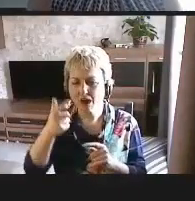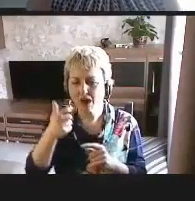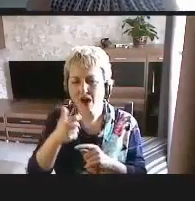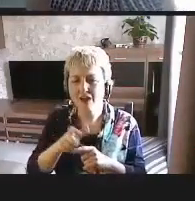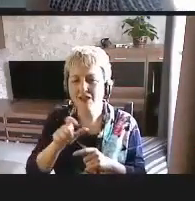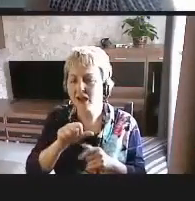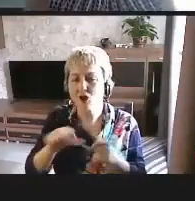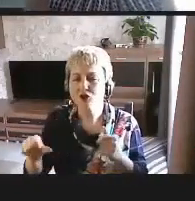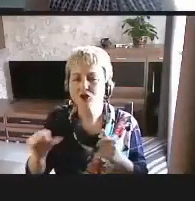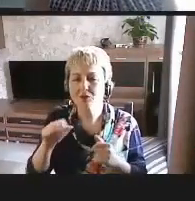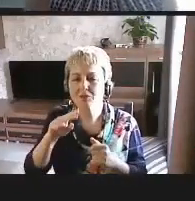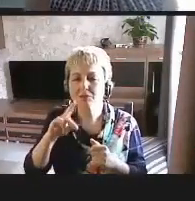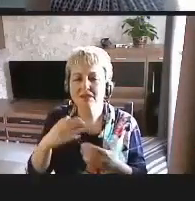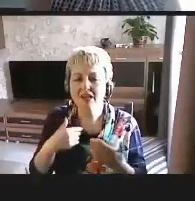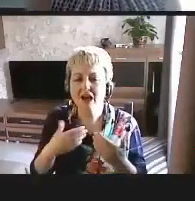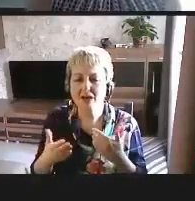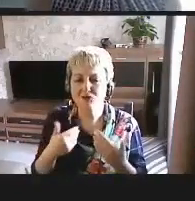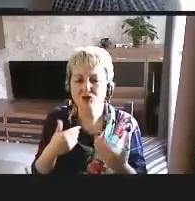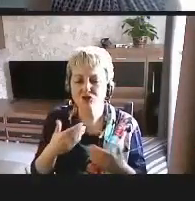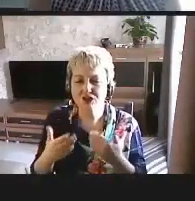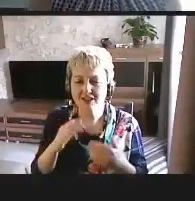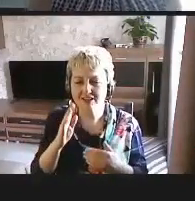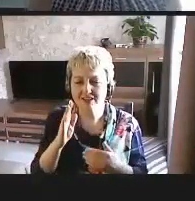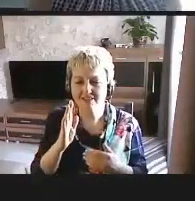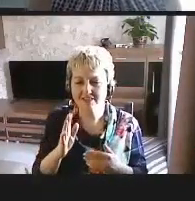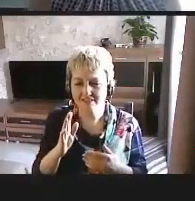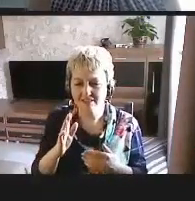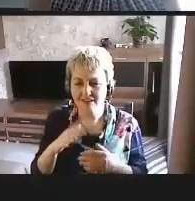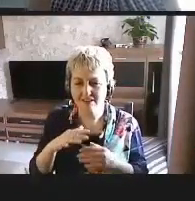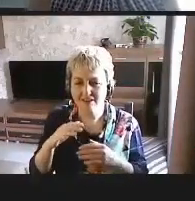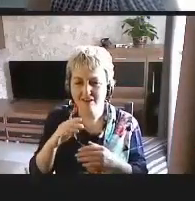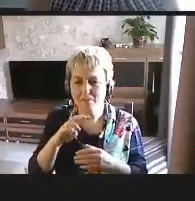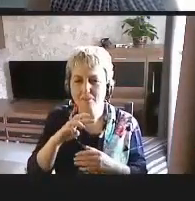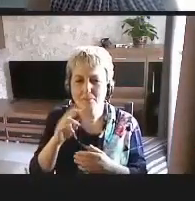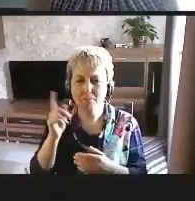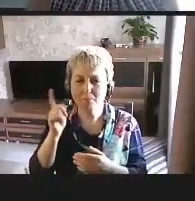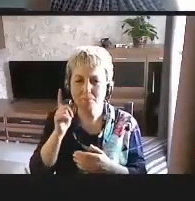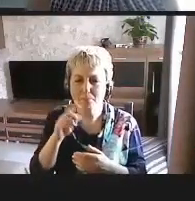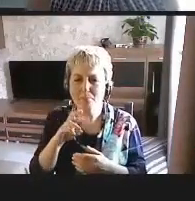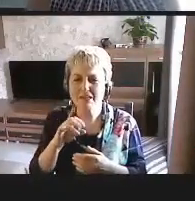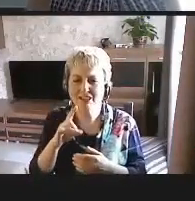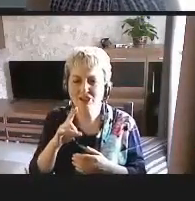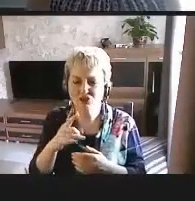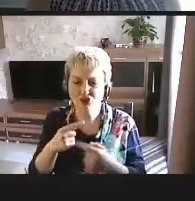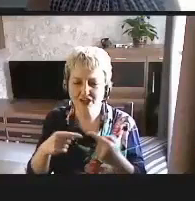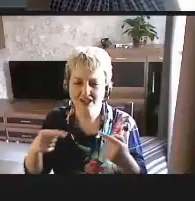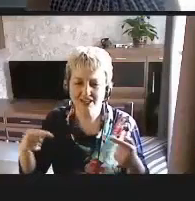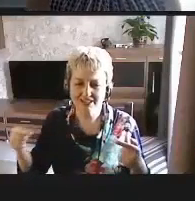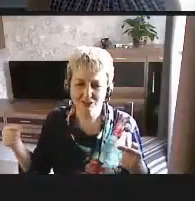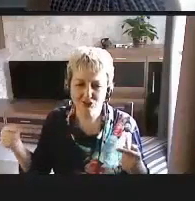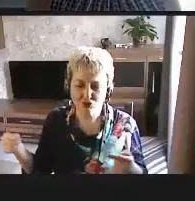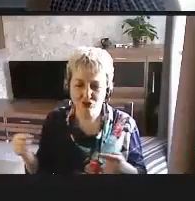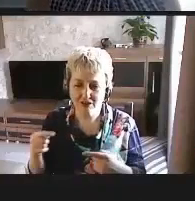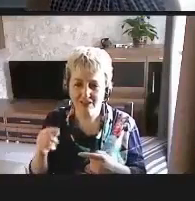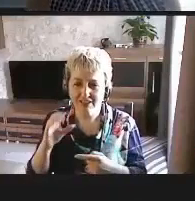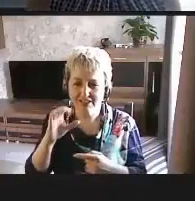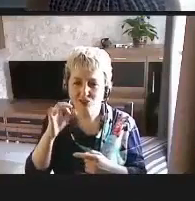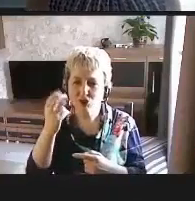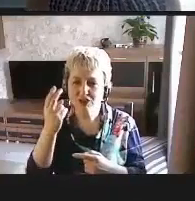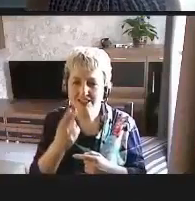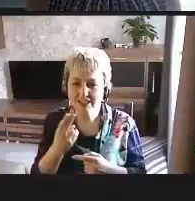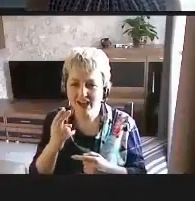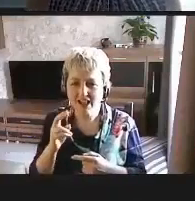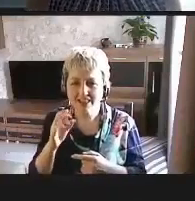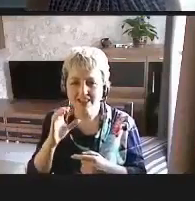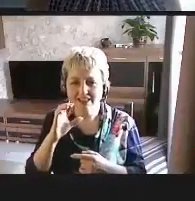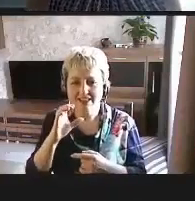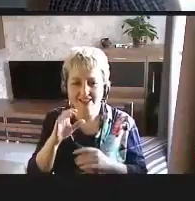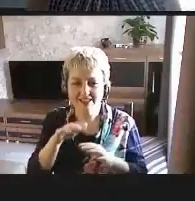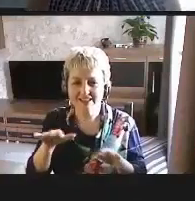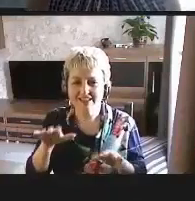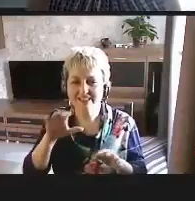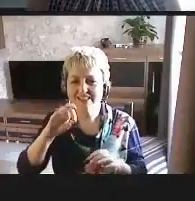общении в мессенджерах, в различных социальных сетях. Стало людям